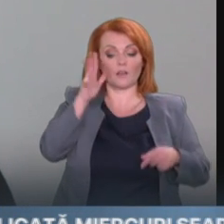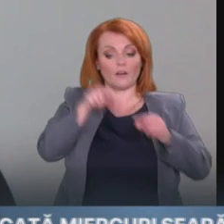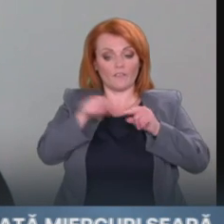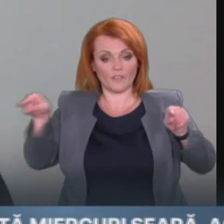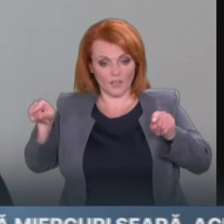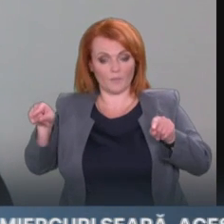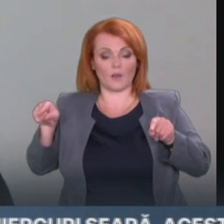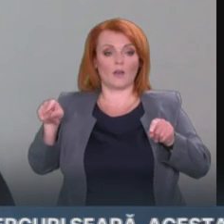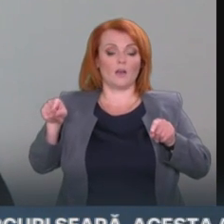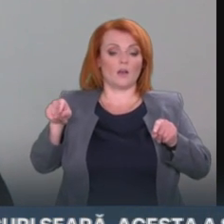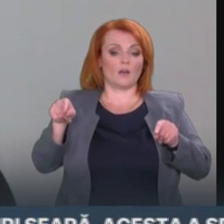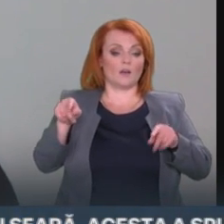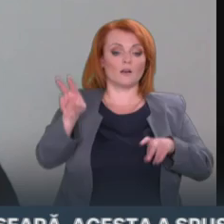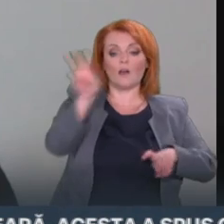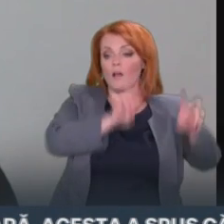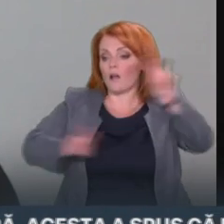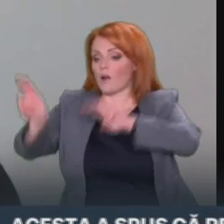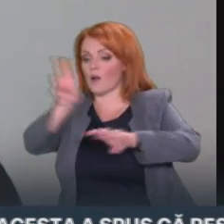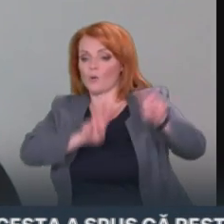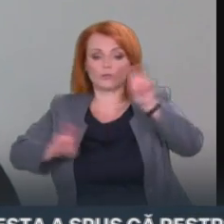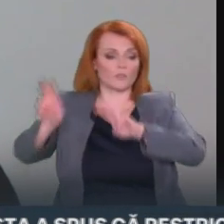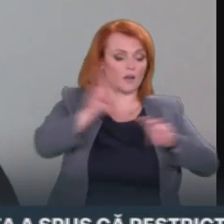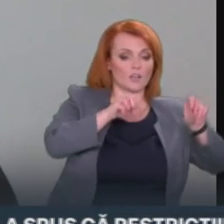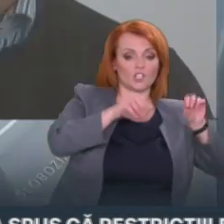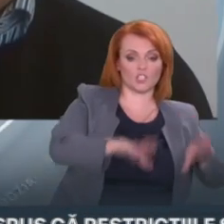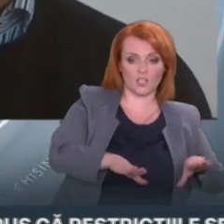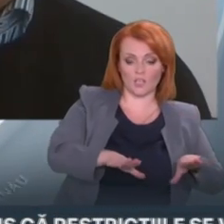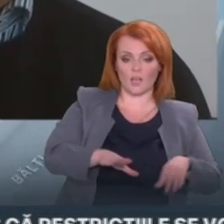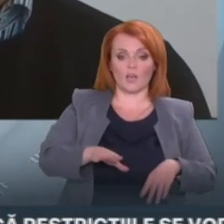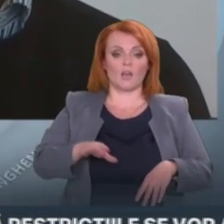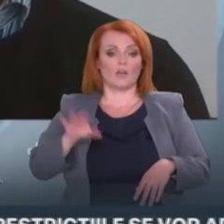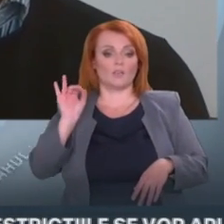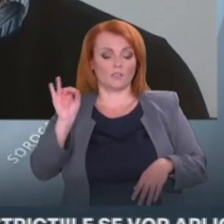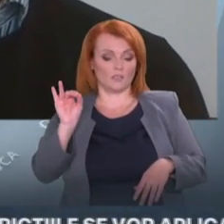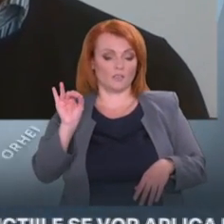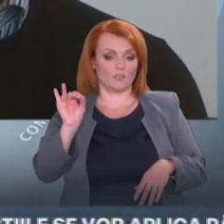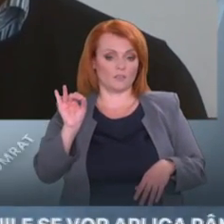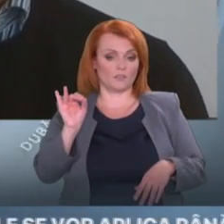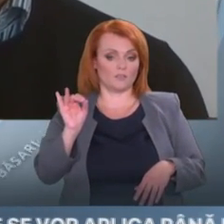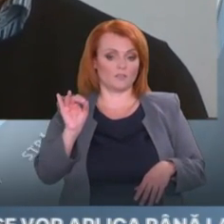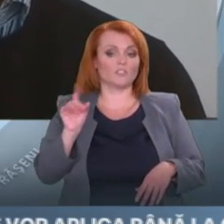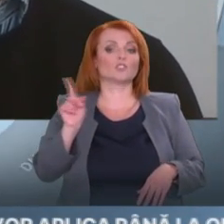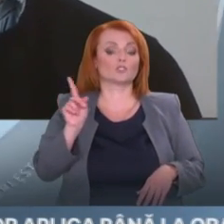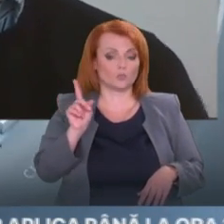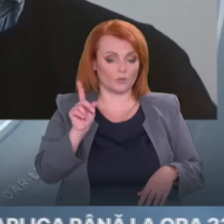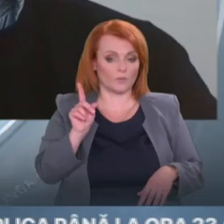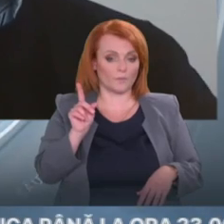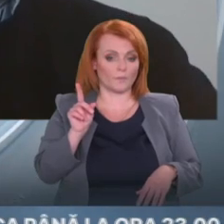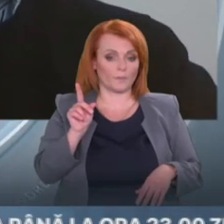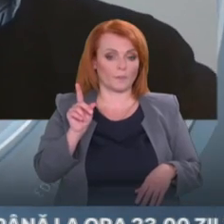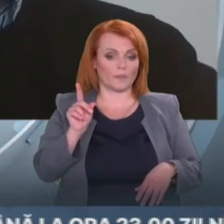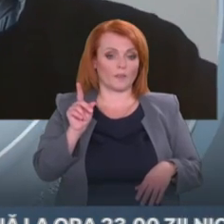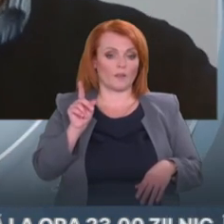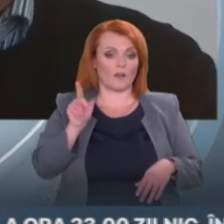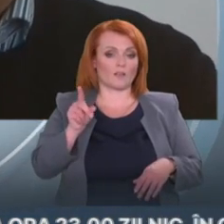calde ale anului, nu a venit cu niciun instrument de suport în vederea fortificării a sectorului